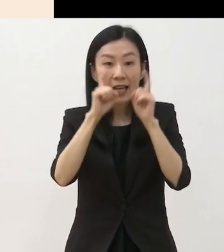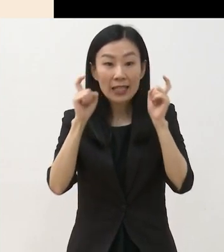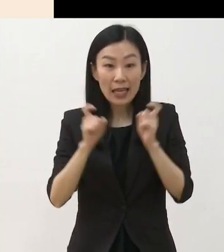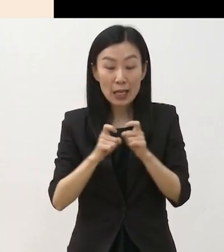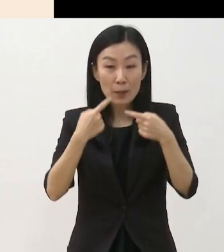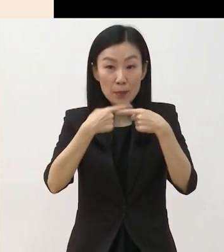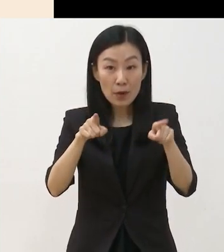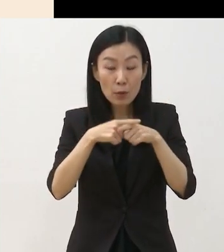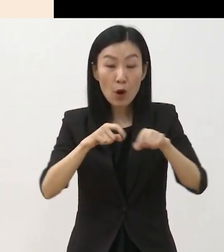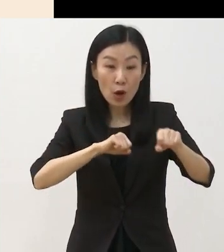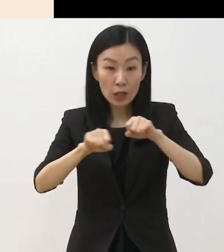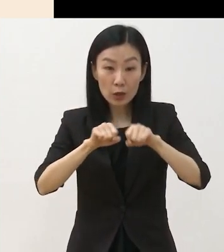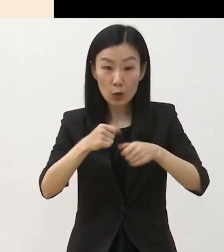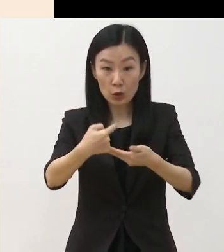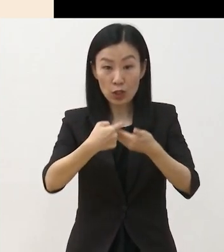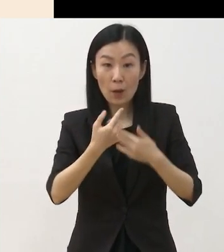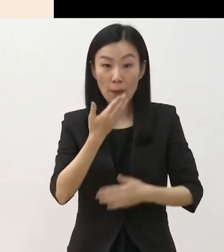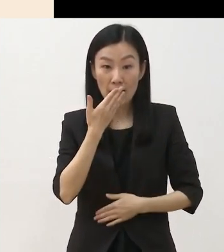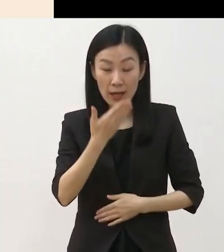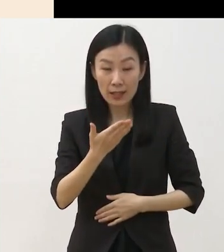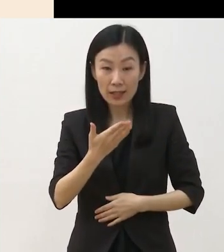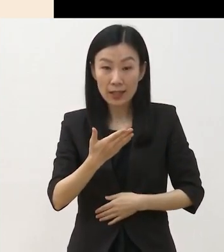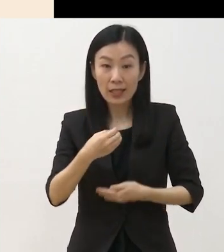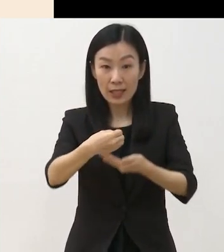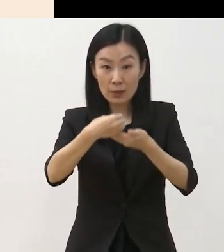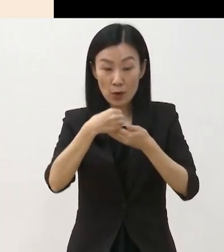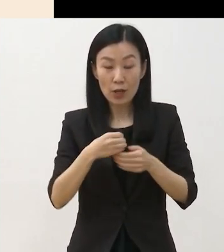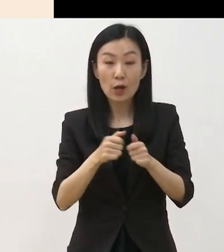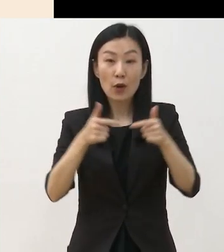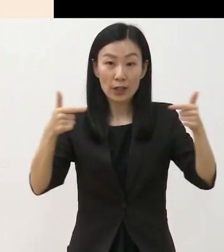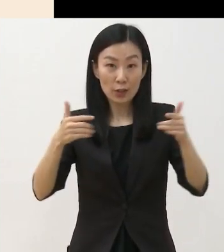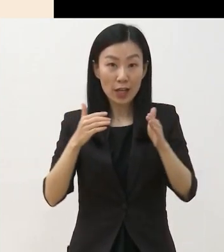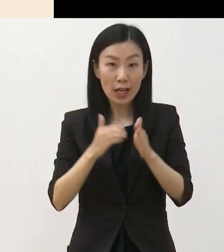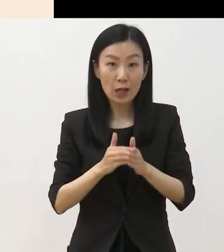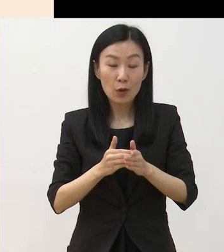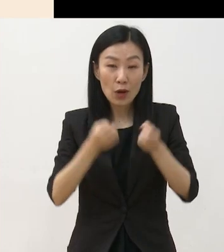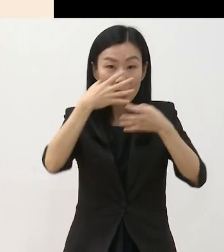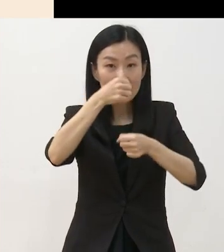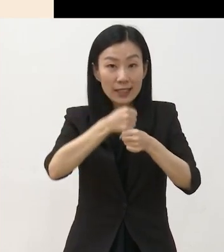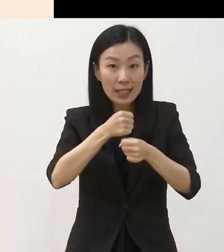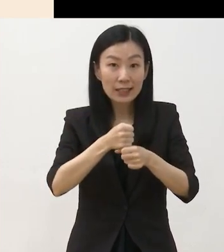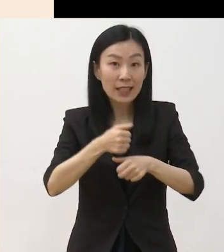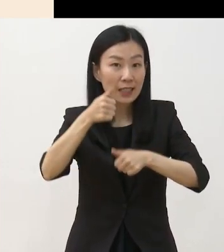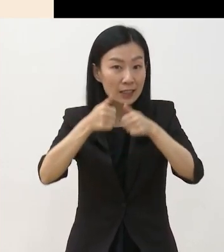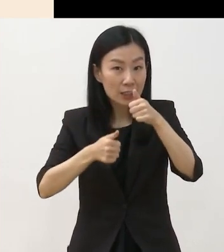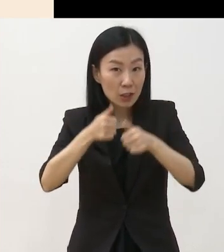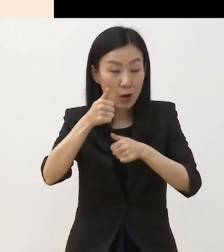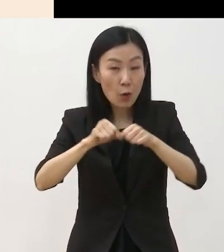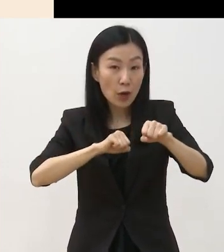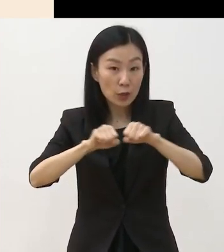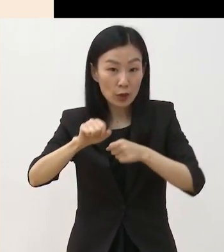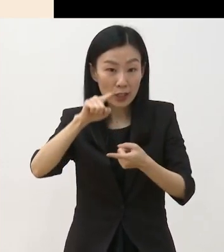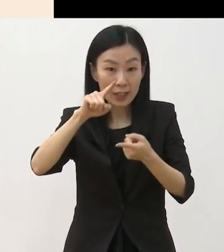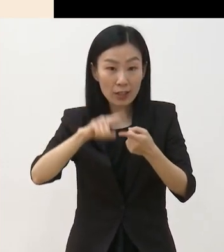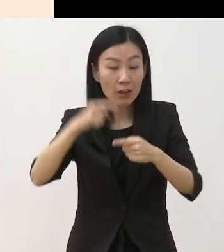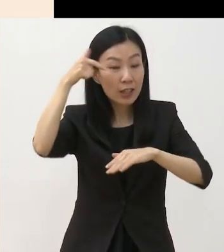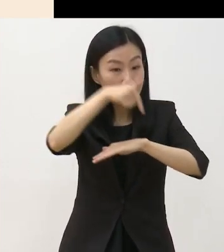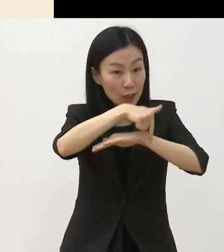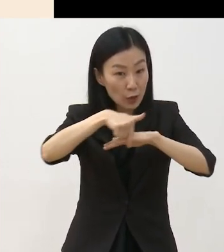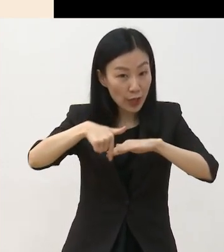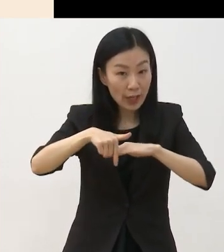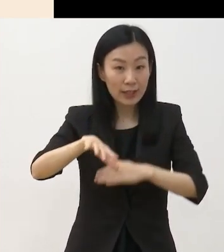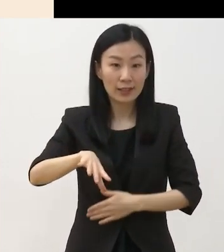가능하도록 하여 지원 범주를 확장하며 창작 실험 활동 지원은 기획 단계와